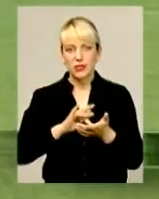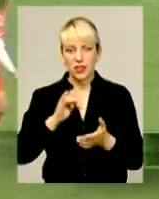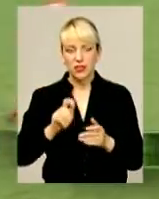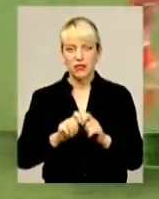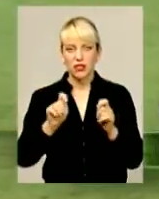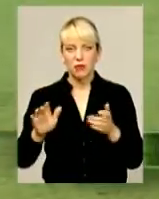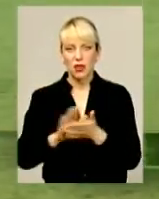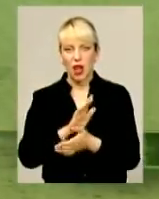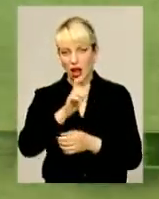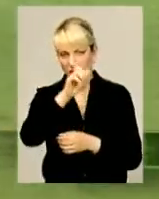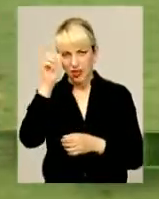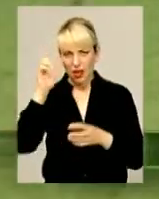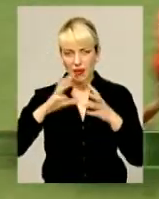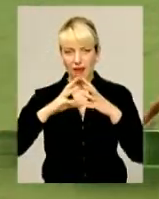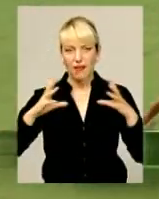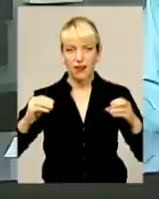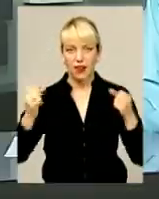безкоштовну академію регмі.